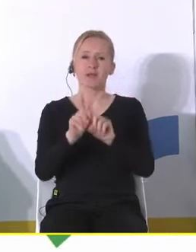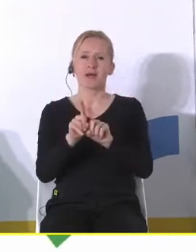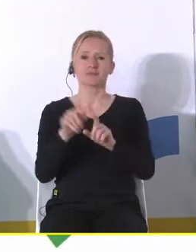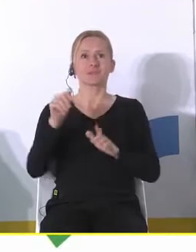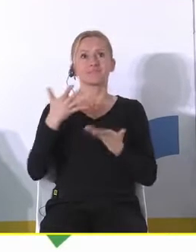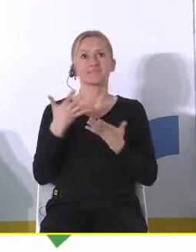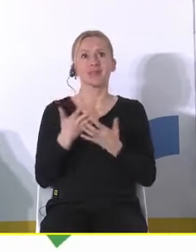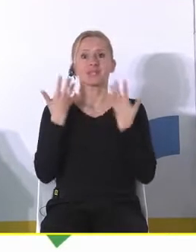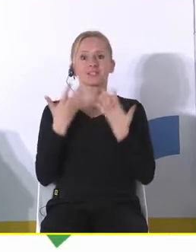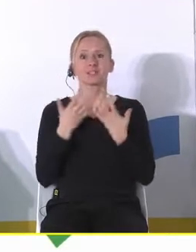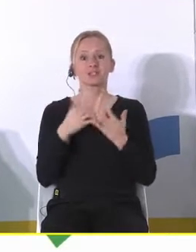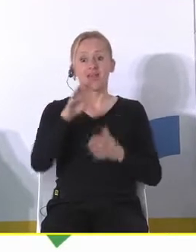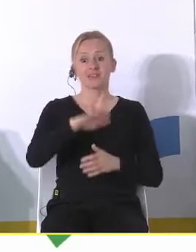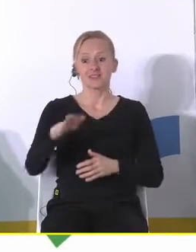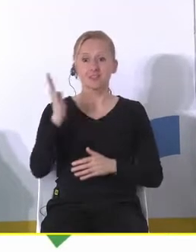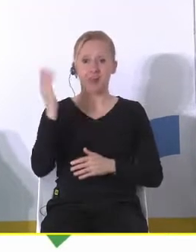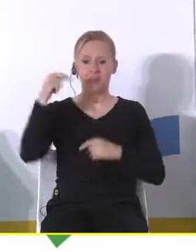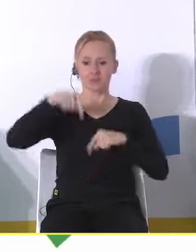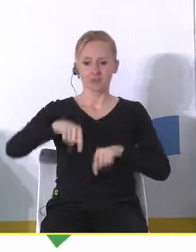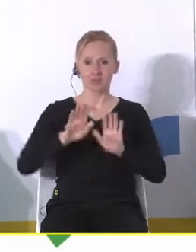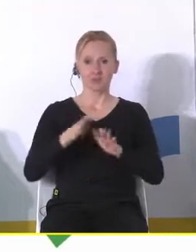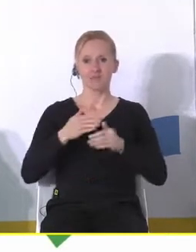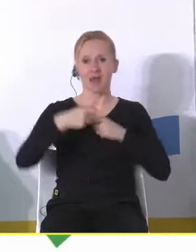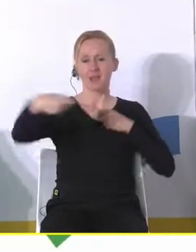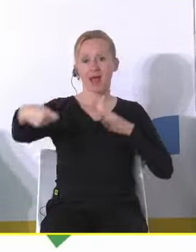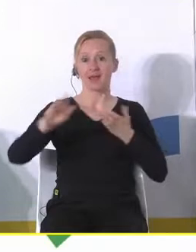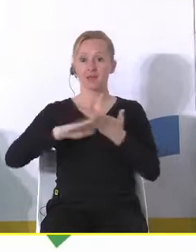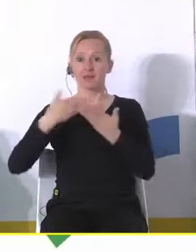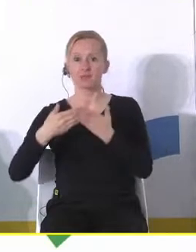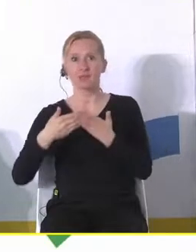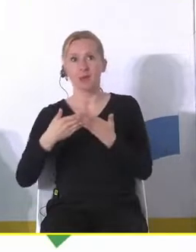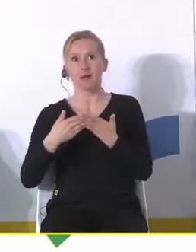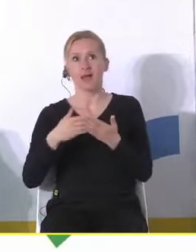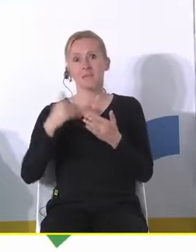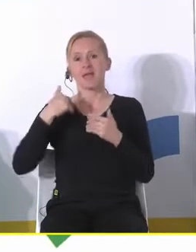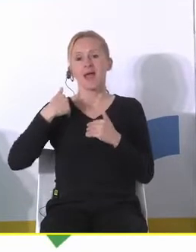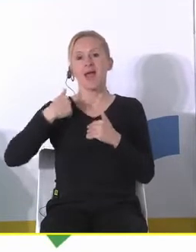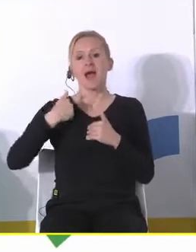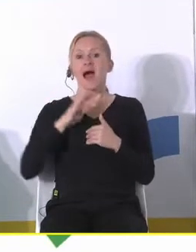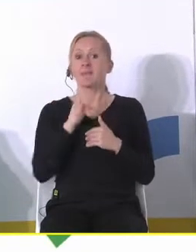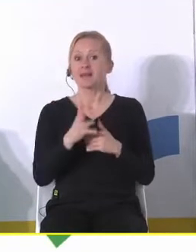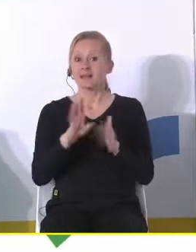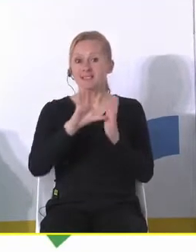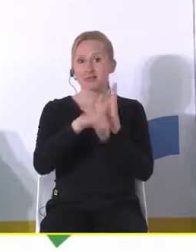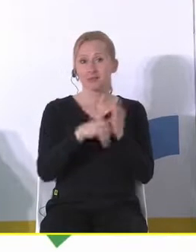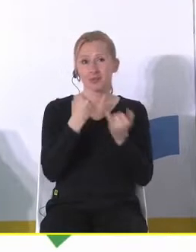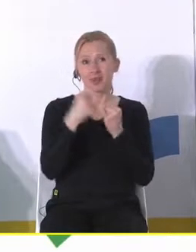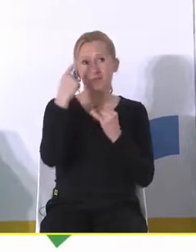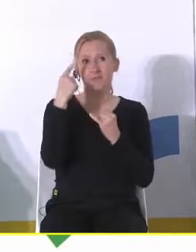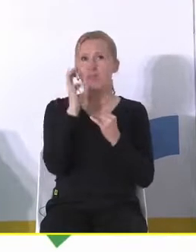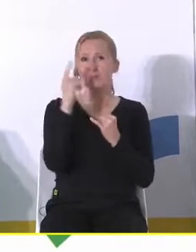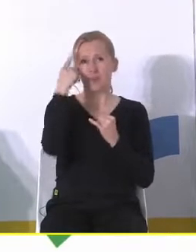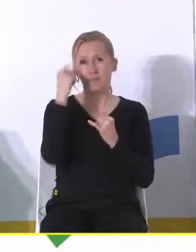oczekiwać że te dzieci będą chciały żyć dalej przykład może płynąć z amerykańskiego miasta jeśli dobrze pamiętam